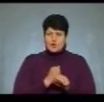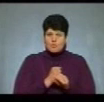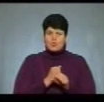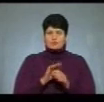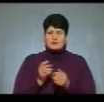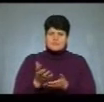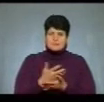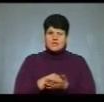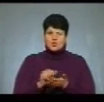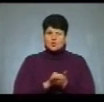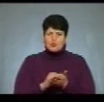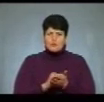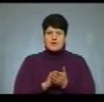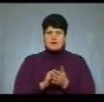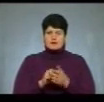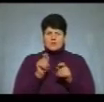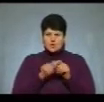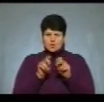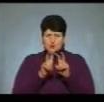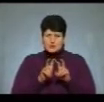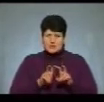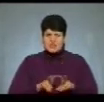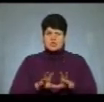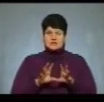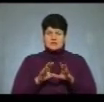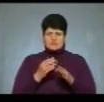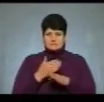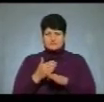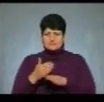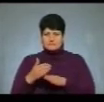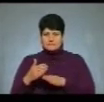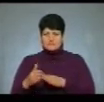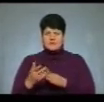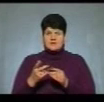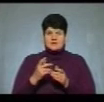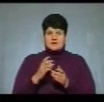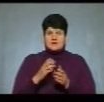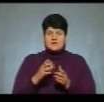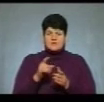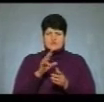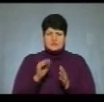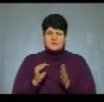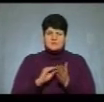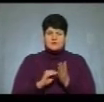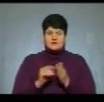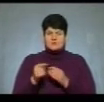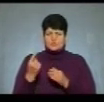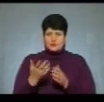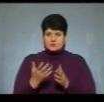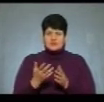збірника документів, дослідження окремих етапів, постати і дозвільного руху з економі Пану Тернопщині.